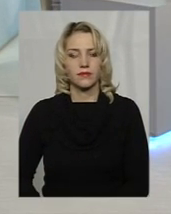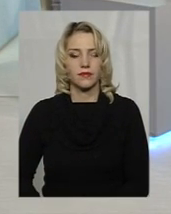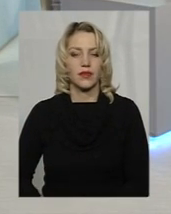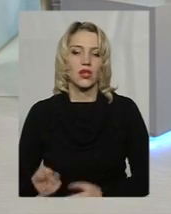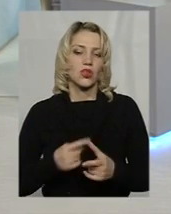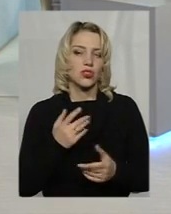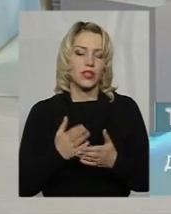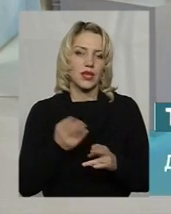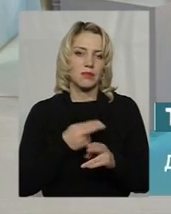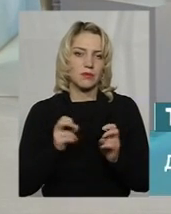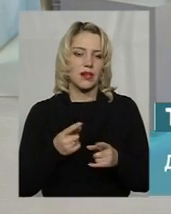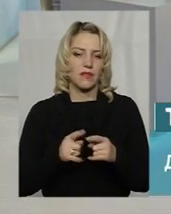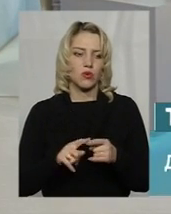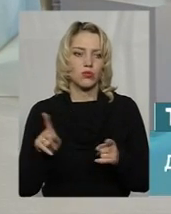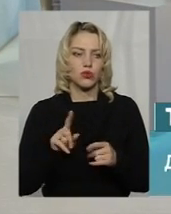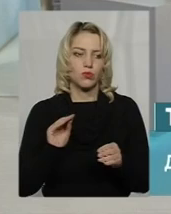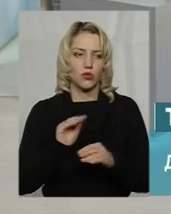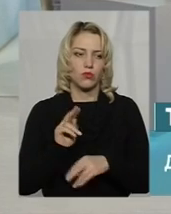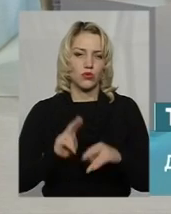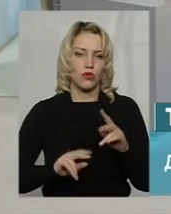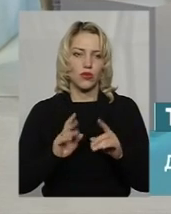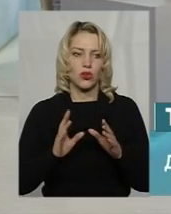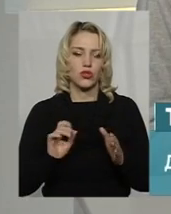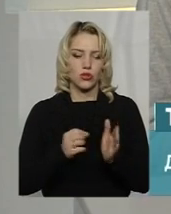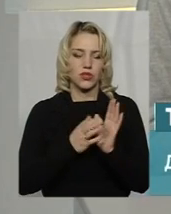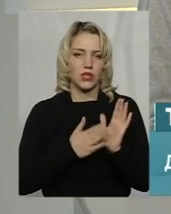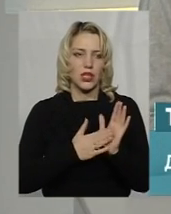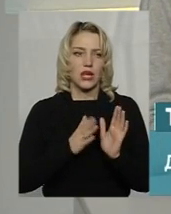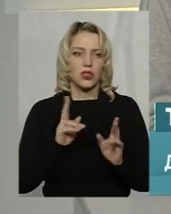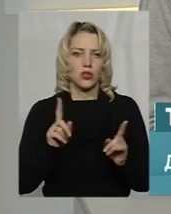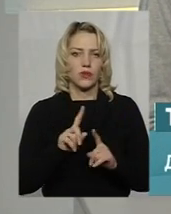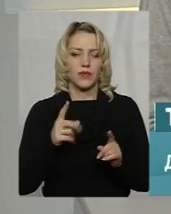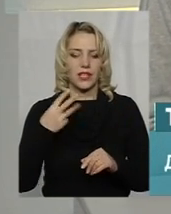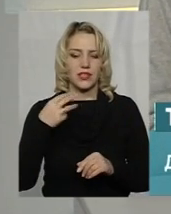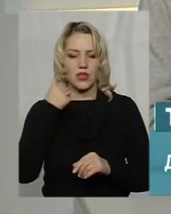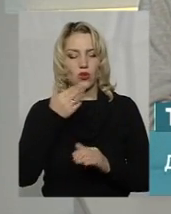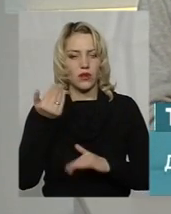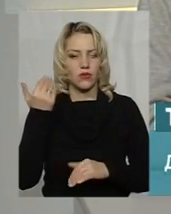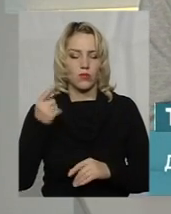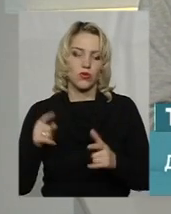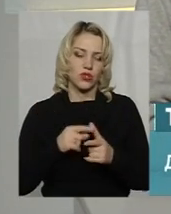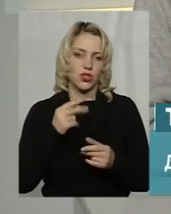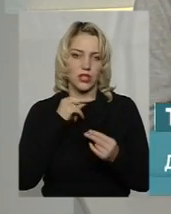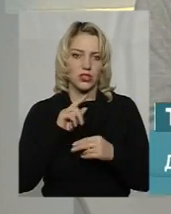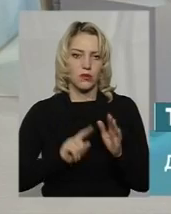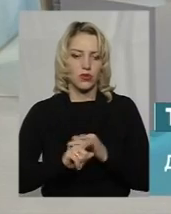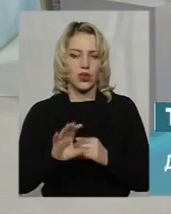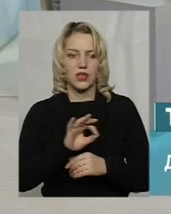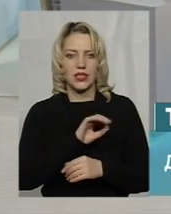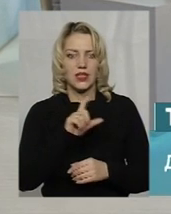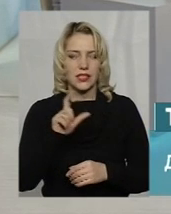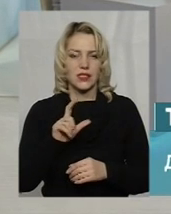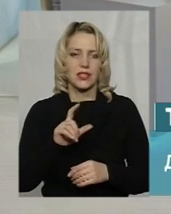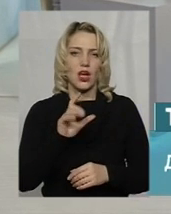Чи є небезпека в тому, в добудові того, що заклали ще майже 30 років тому? Чи краще все ж таки почати з нуля? буде і